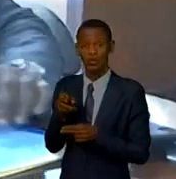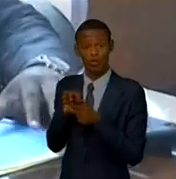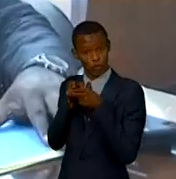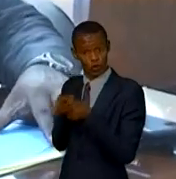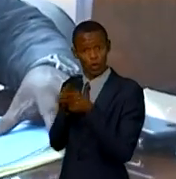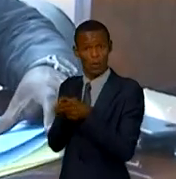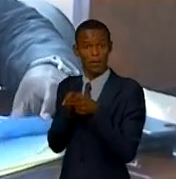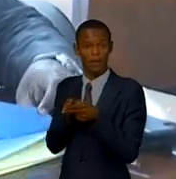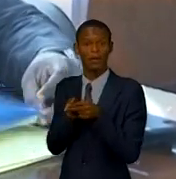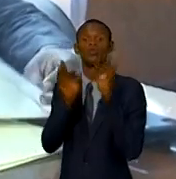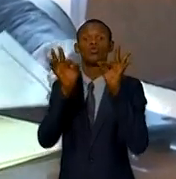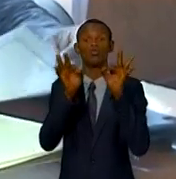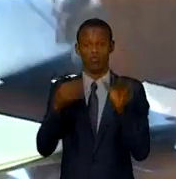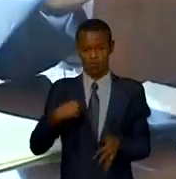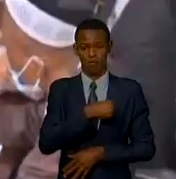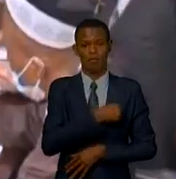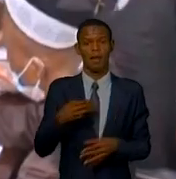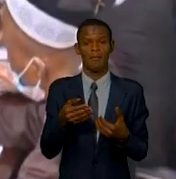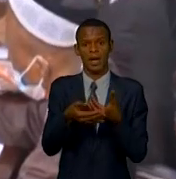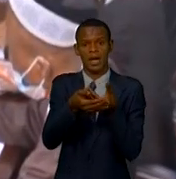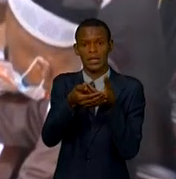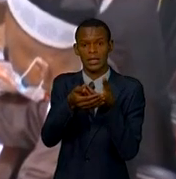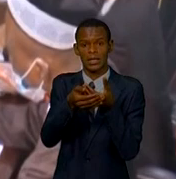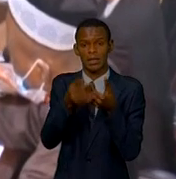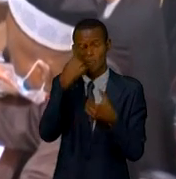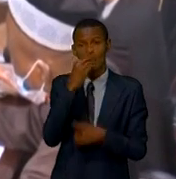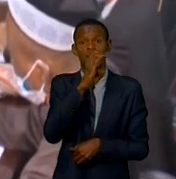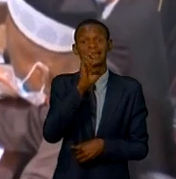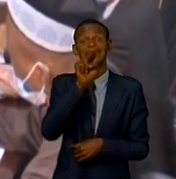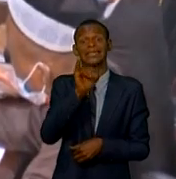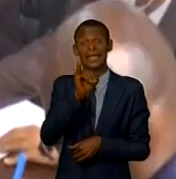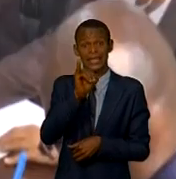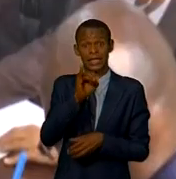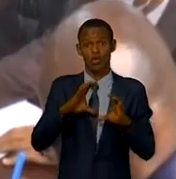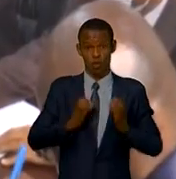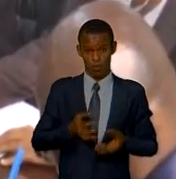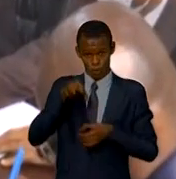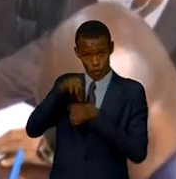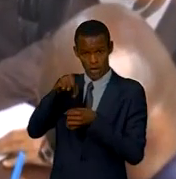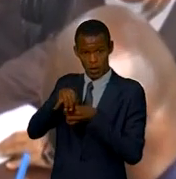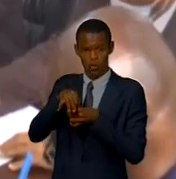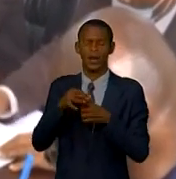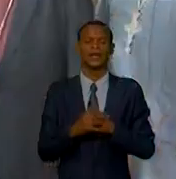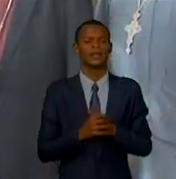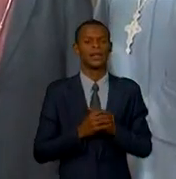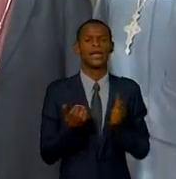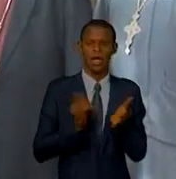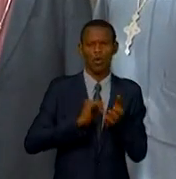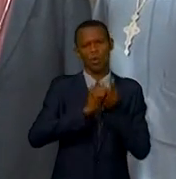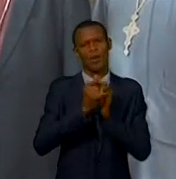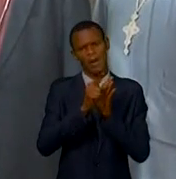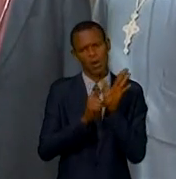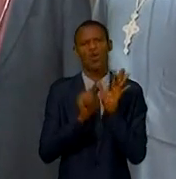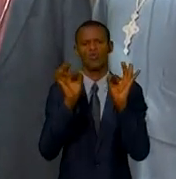proposition de loi portée déjà en son temps par le député national Christophe Lutundoula. En même temps que les chefs de